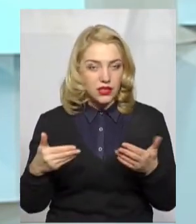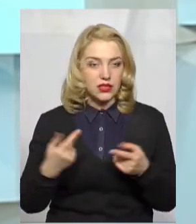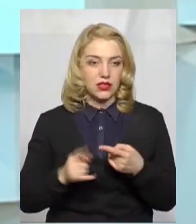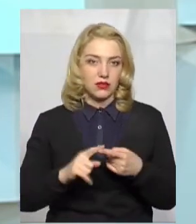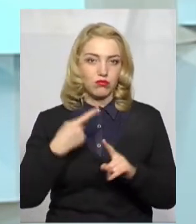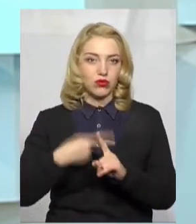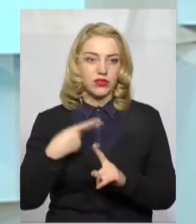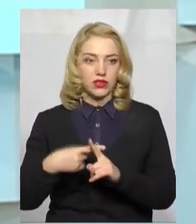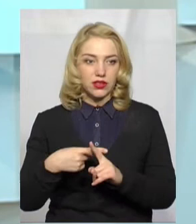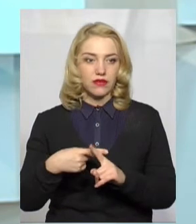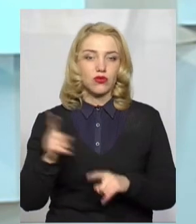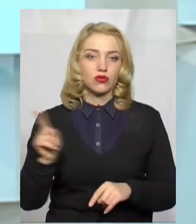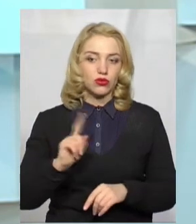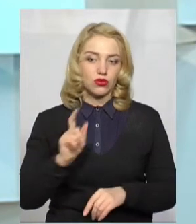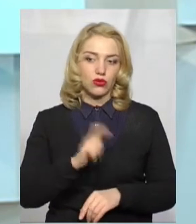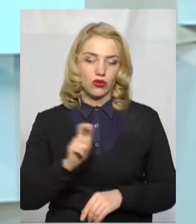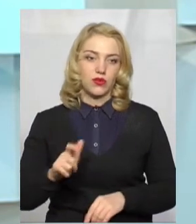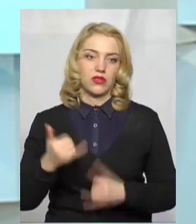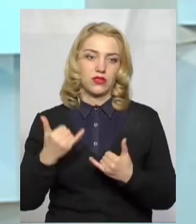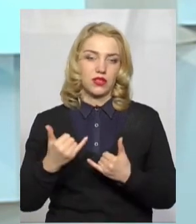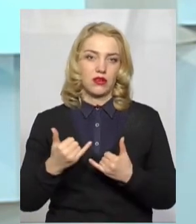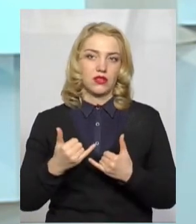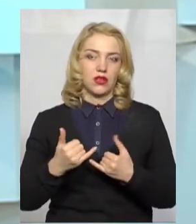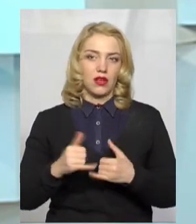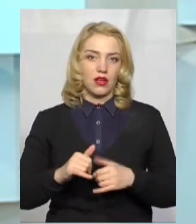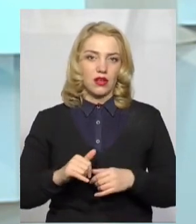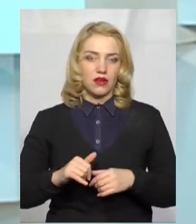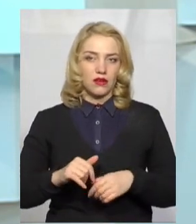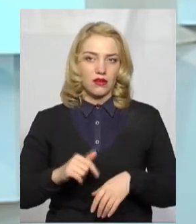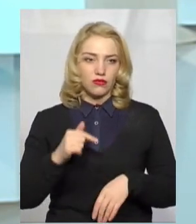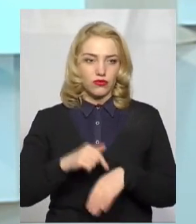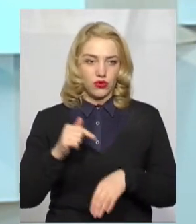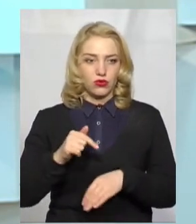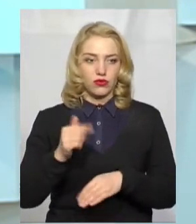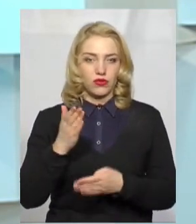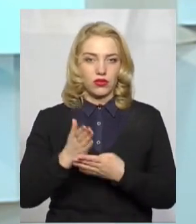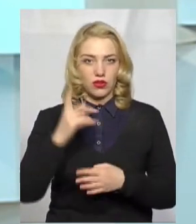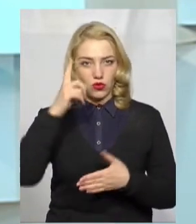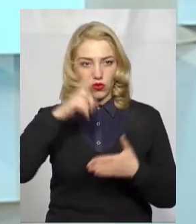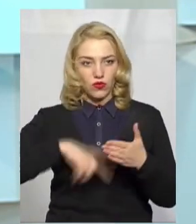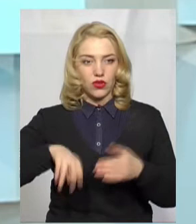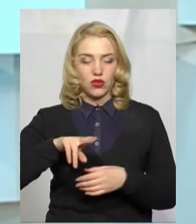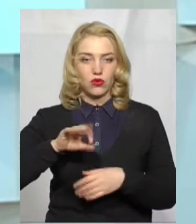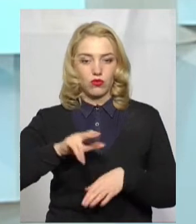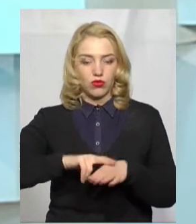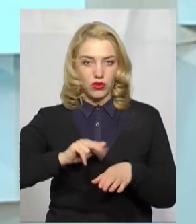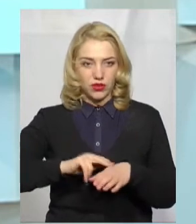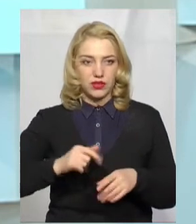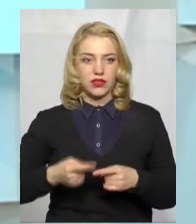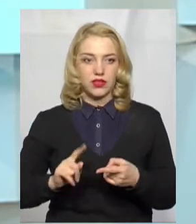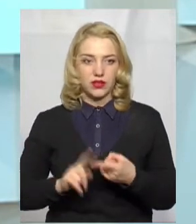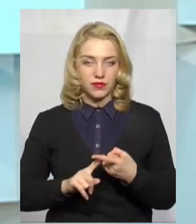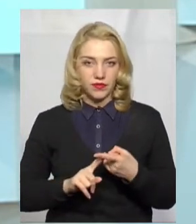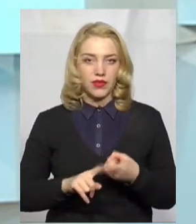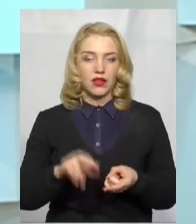дуже позитивно, що у громадян настільки зараз розвинуто відчуття довіри до поліції. Це один з чинників, як на мене.